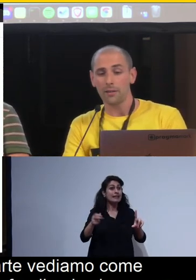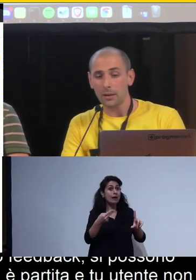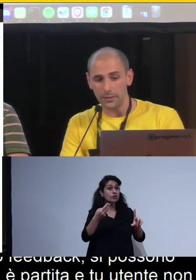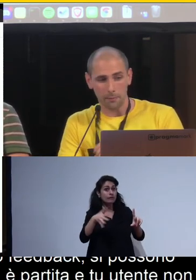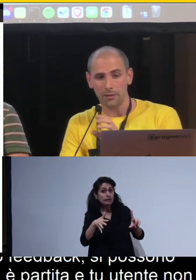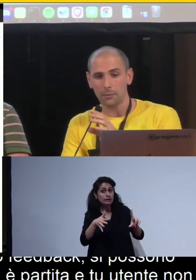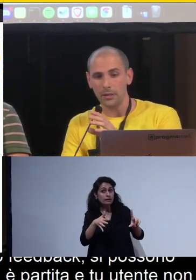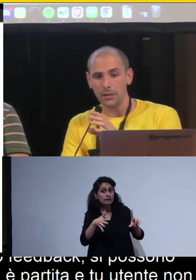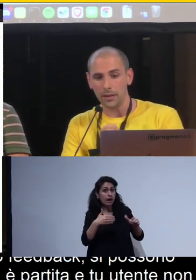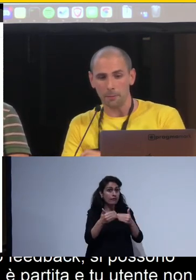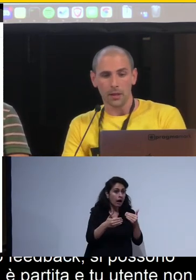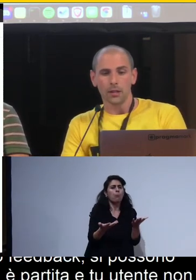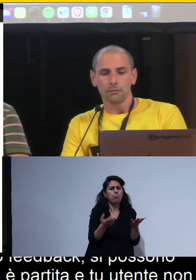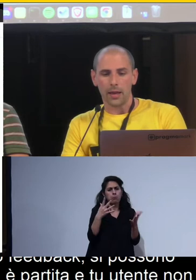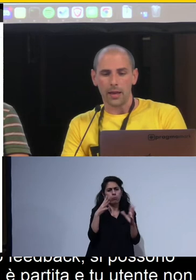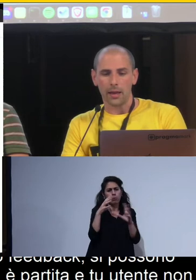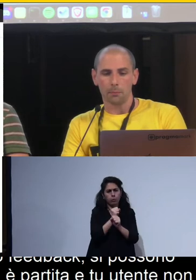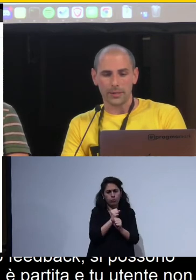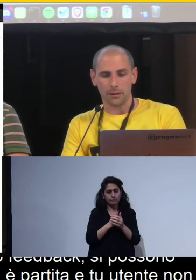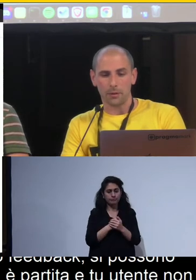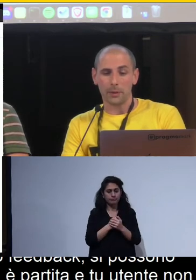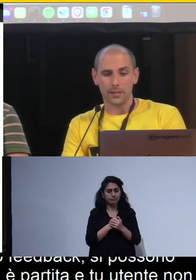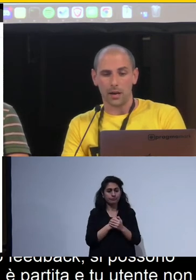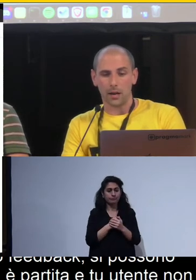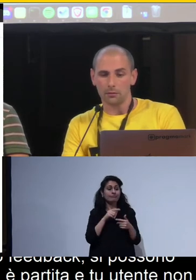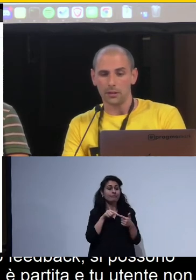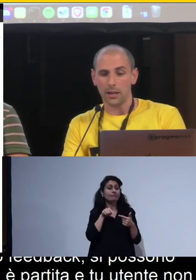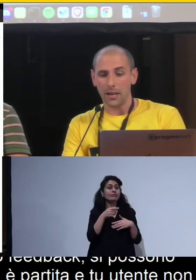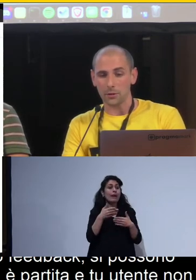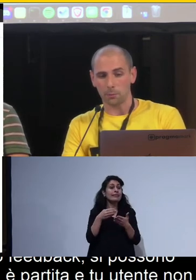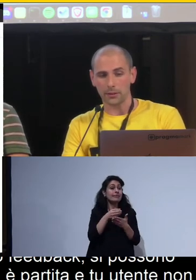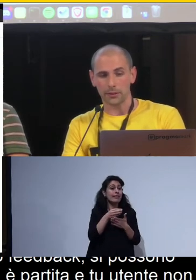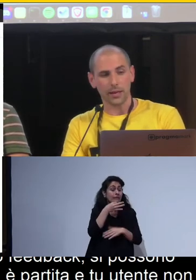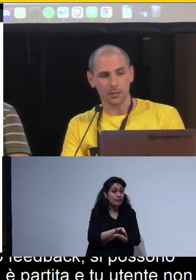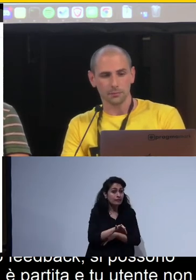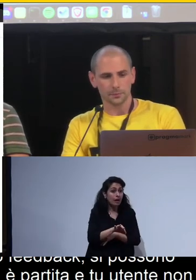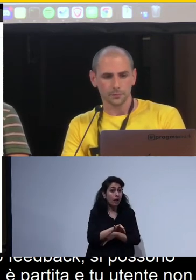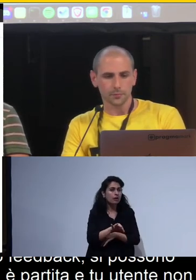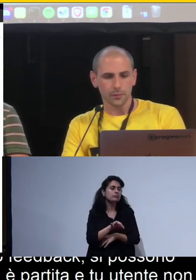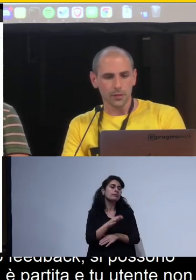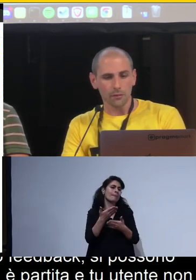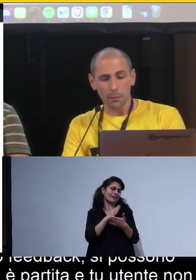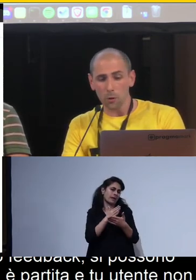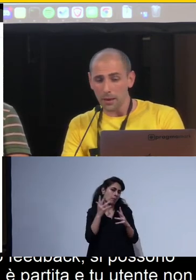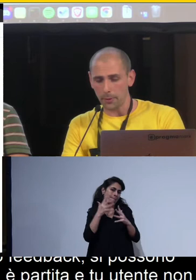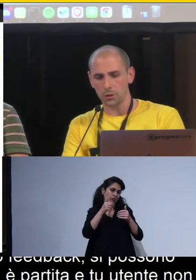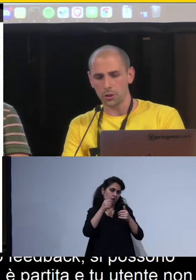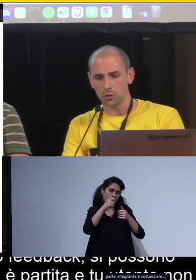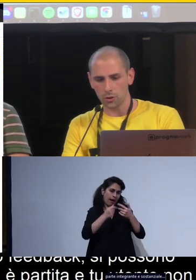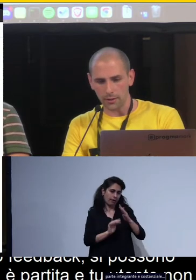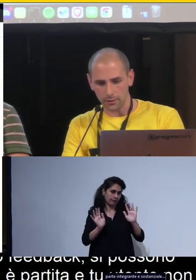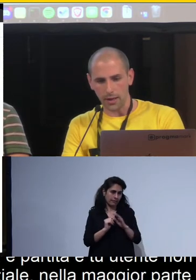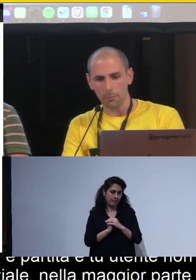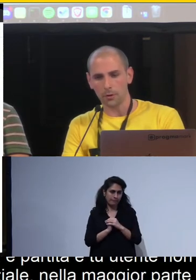La navigabilità. La navigabilità è parziale, nella maggior parte dei casi. Vediamo come sempre